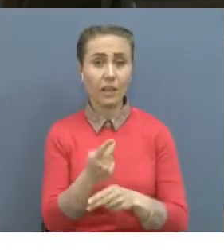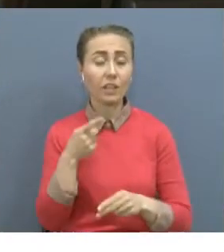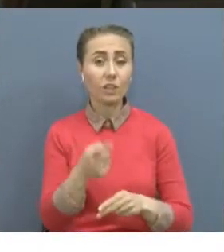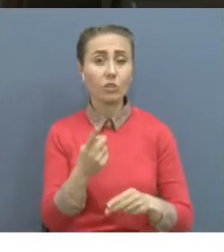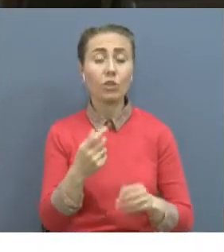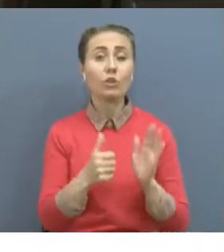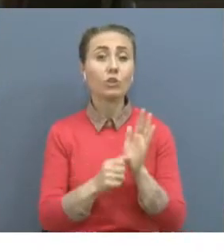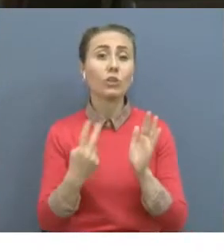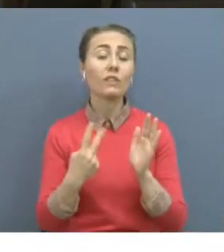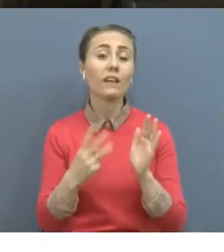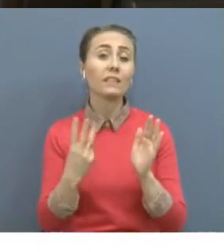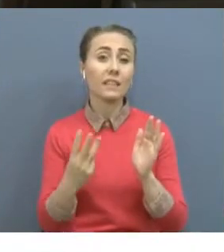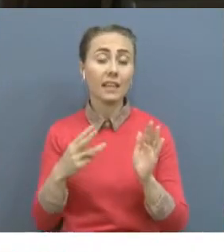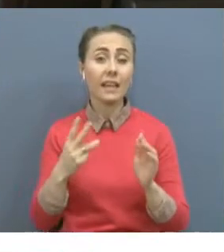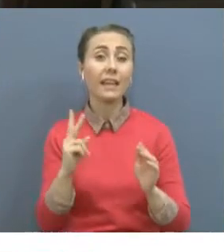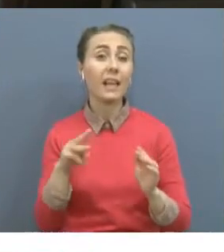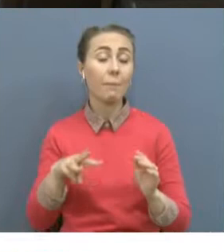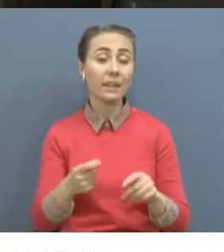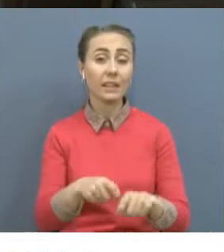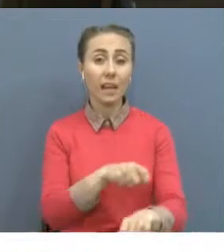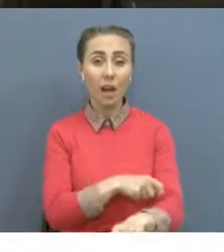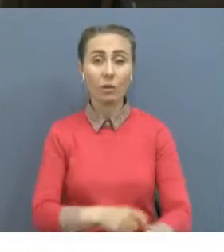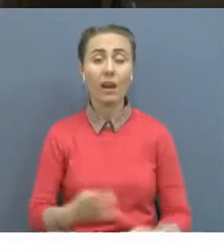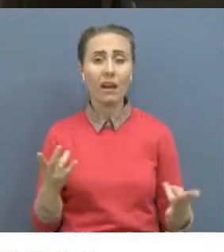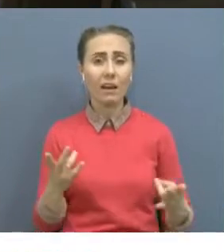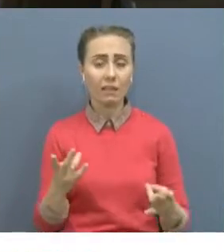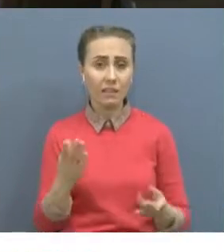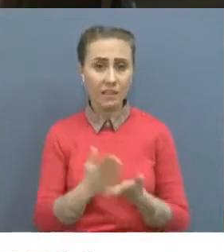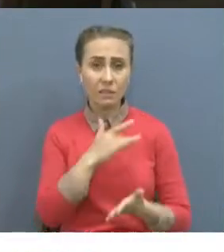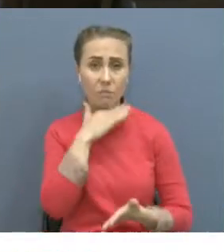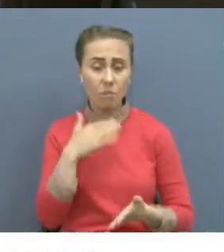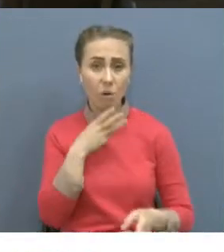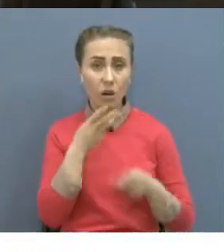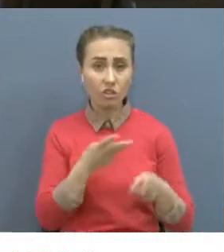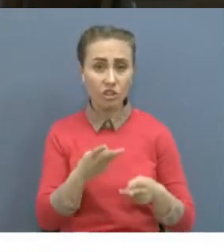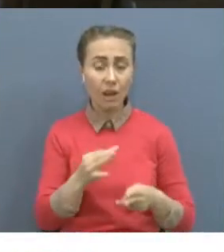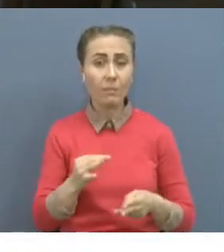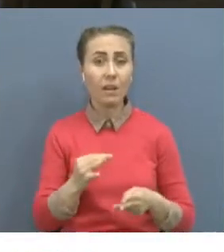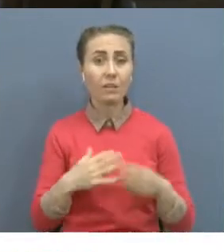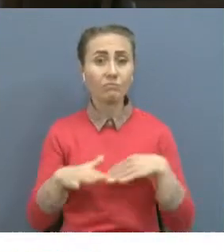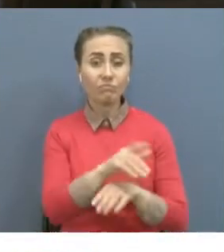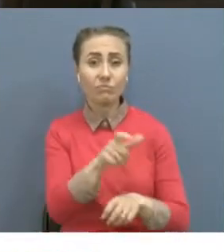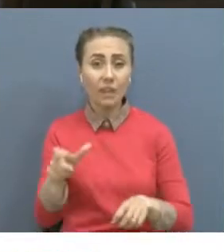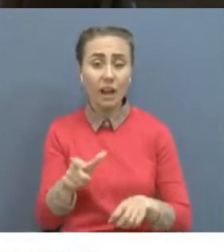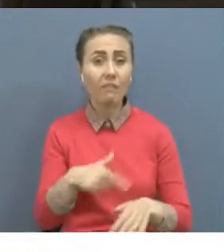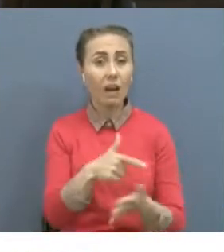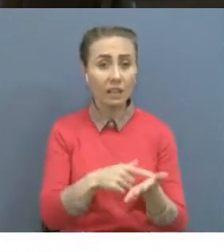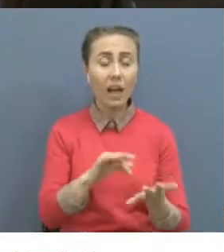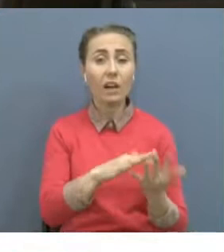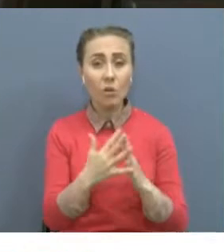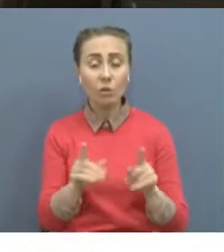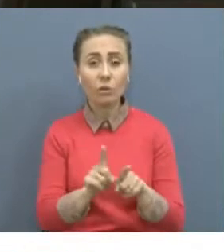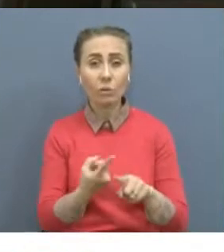Жолдың сапасына байланысты шағымдар көп, қала болсын, аудамдар болсын азаматтар тарапынан көп сұнайтылар. Мемлекет құрывар